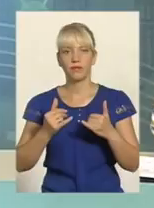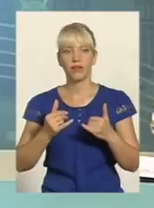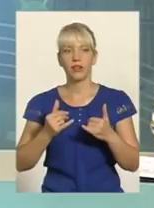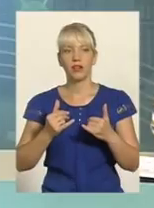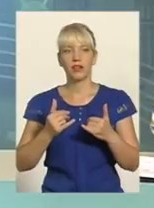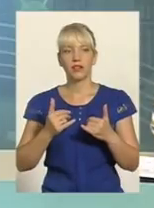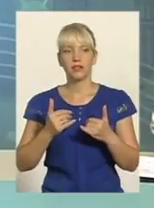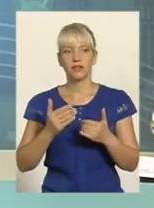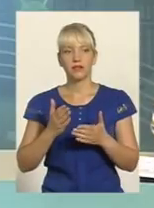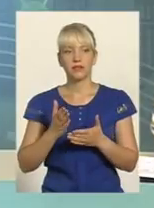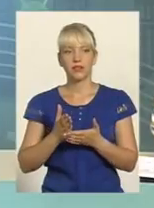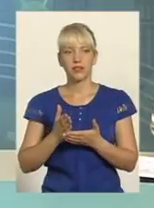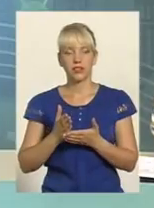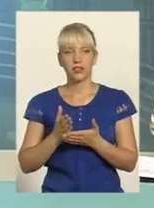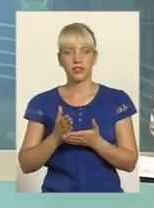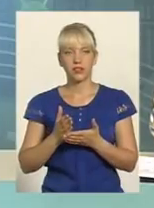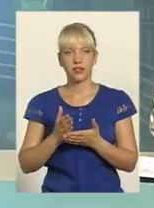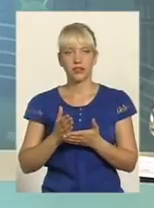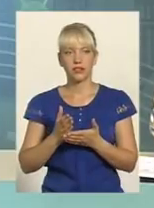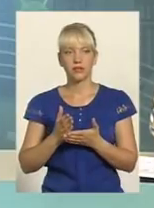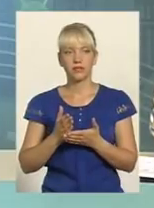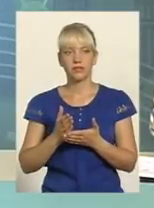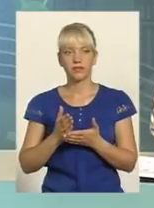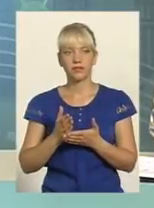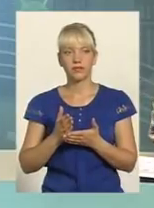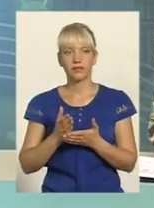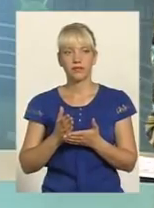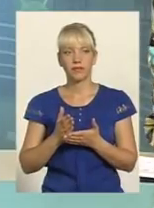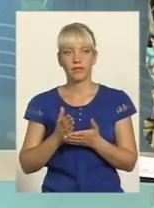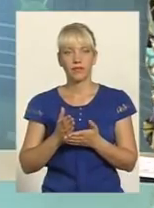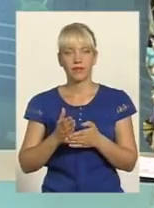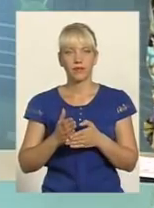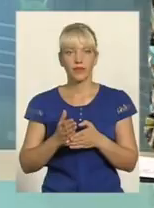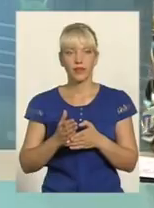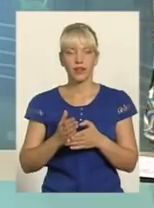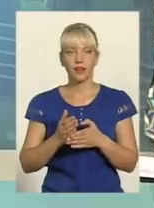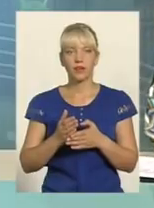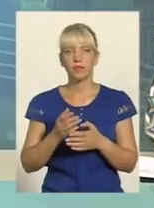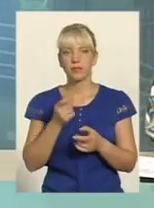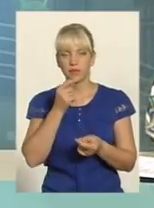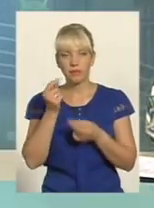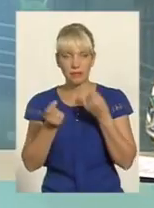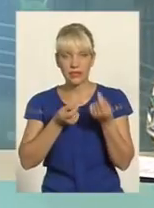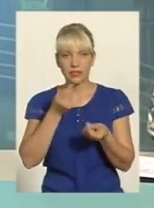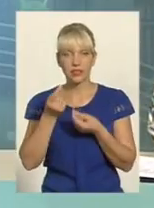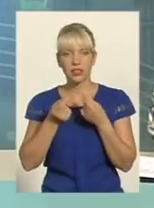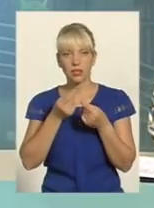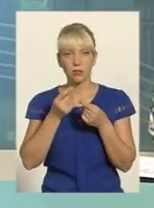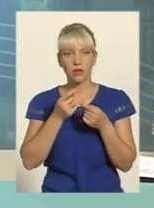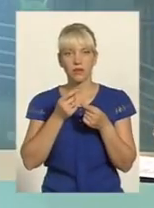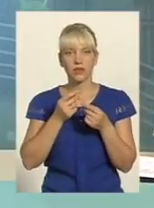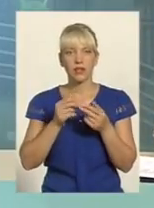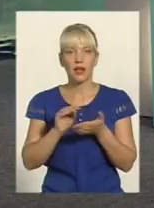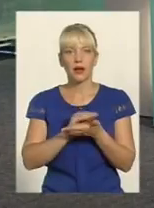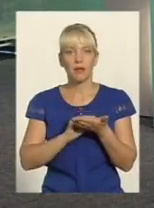черговий раз прискіпливий перегляд кадрів Разом з тим говоримо